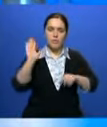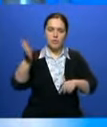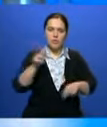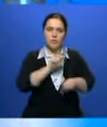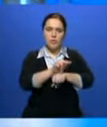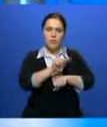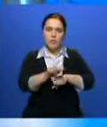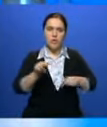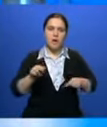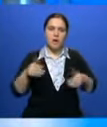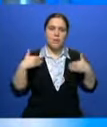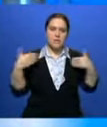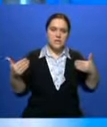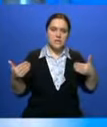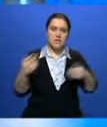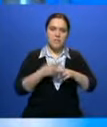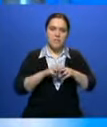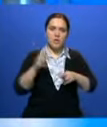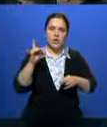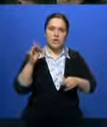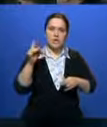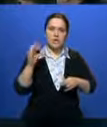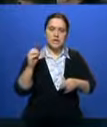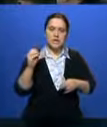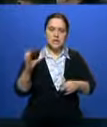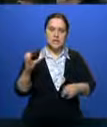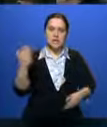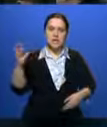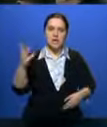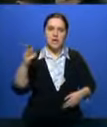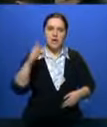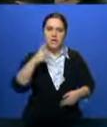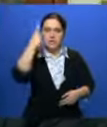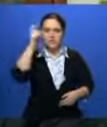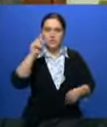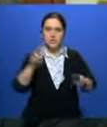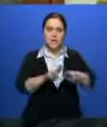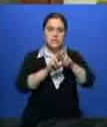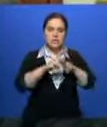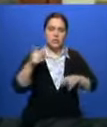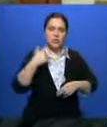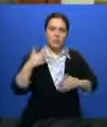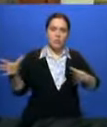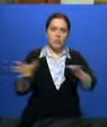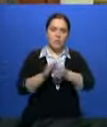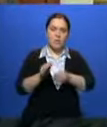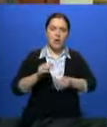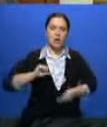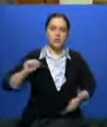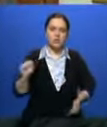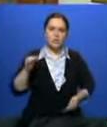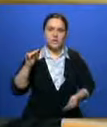странами. Приветствуя коллегу Дельси Родригес, Ерлан Андрейсов заявил, что Астана рассматривает Каракас в качестве дружественного и